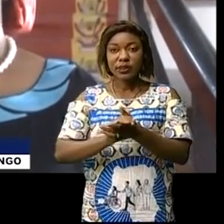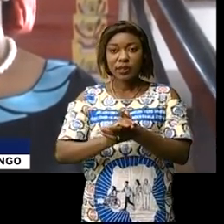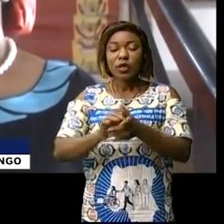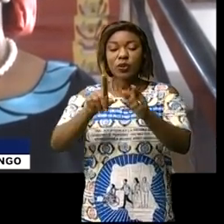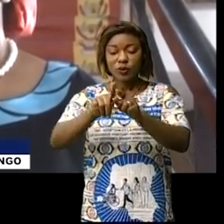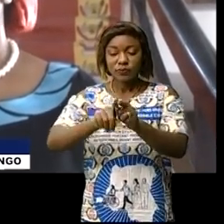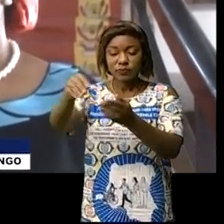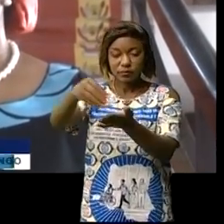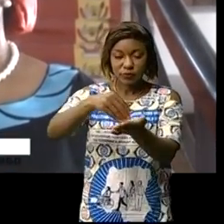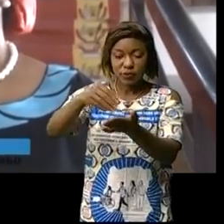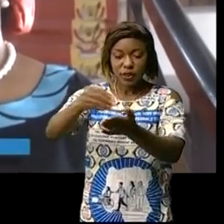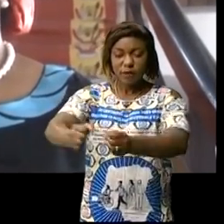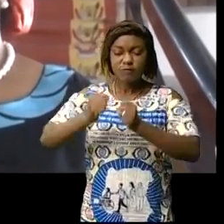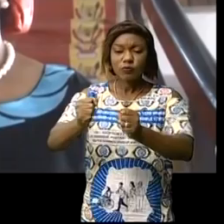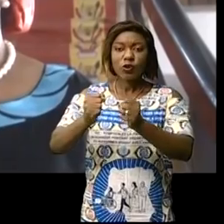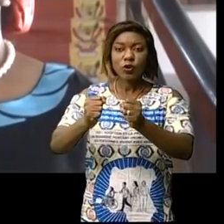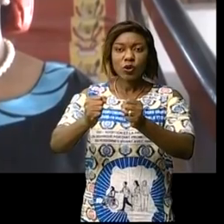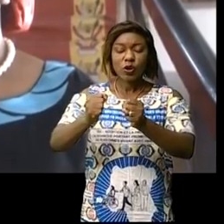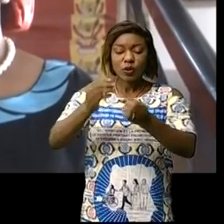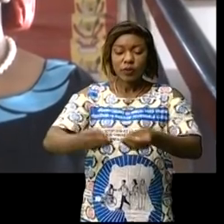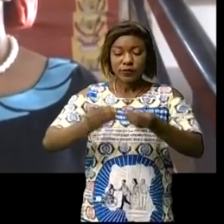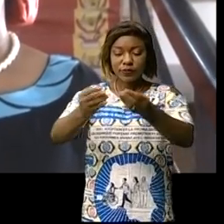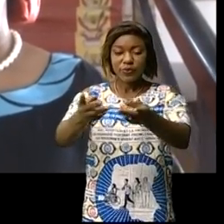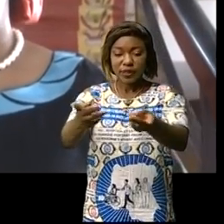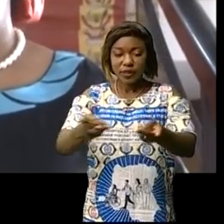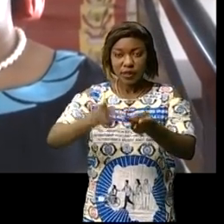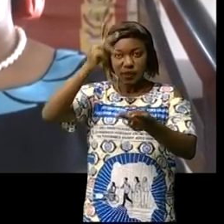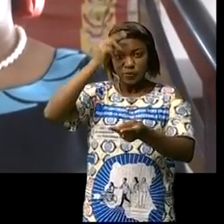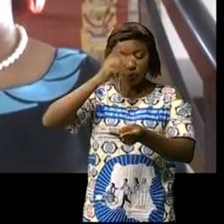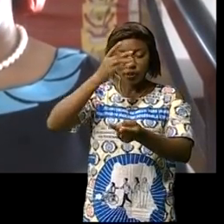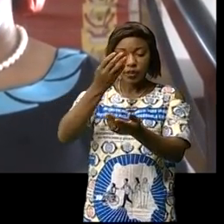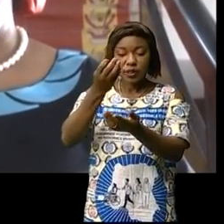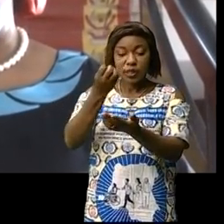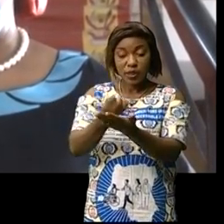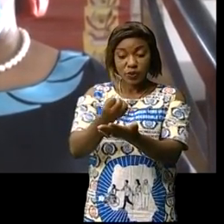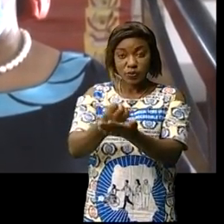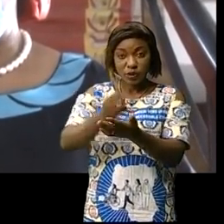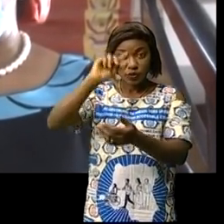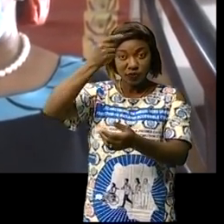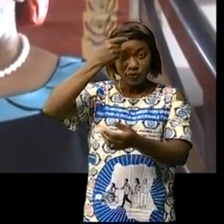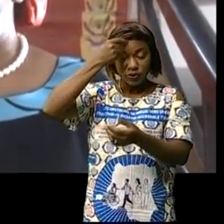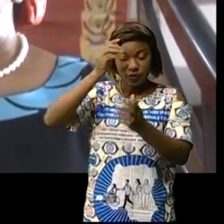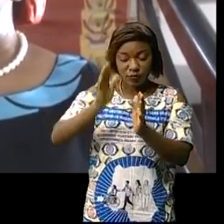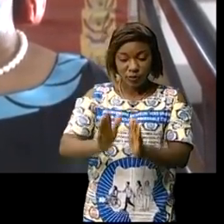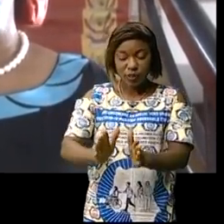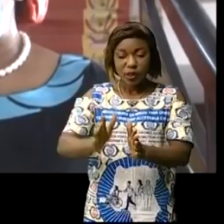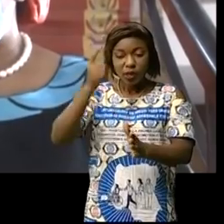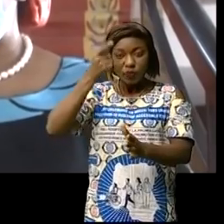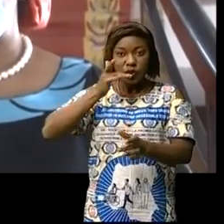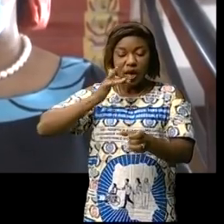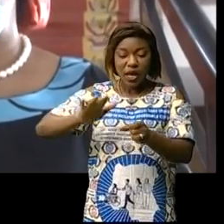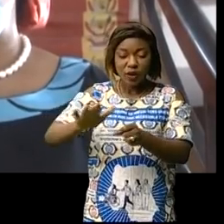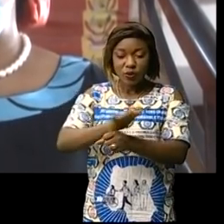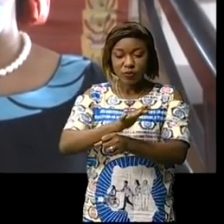contribuer efficacement à la mise en œuvre de la politique économique du gouvernement. Et dans l'accomplissement des